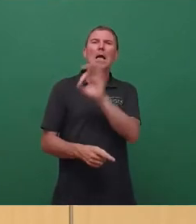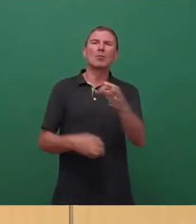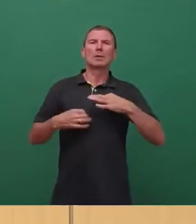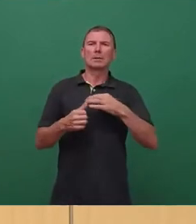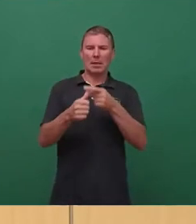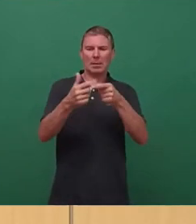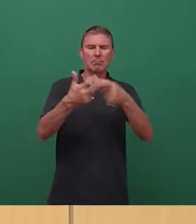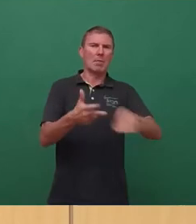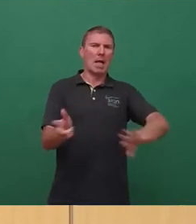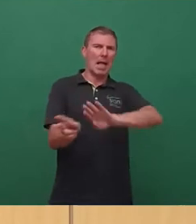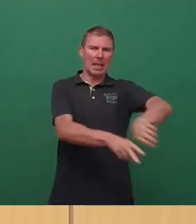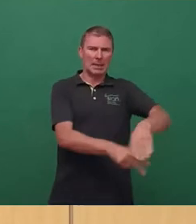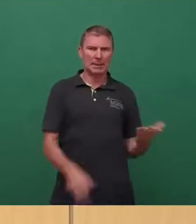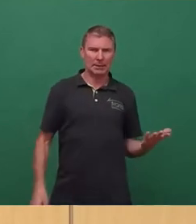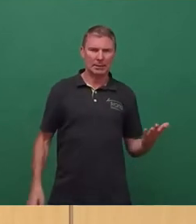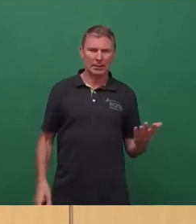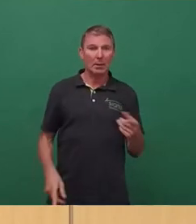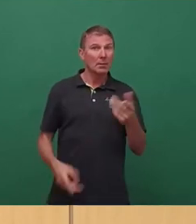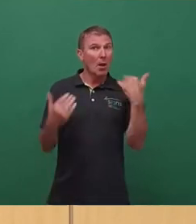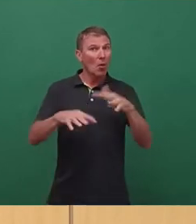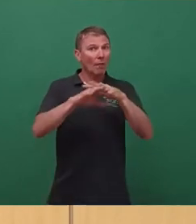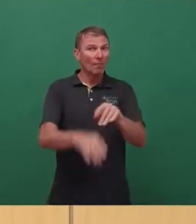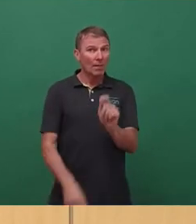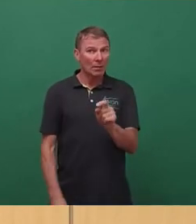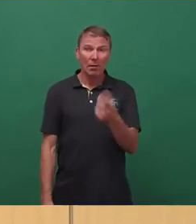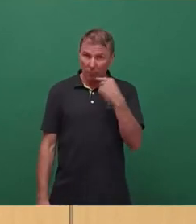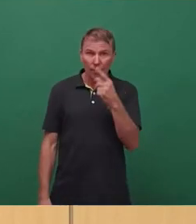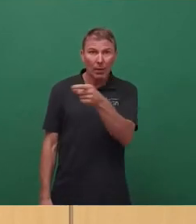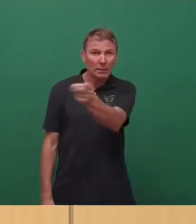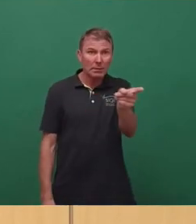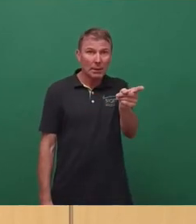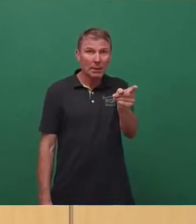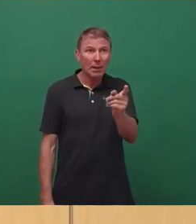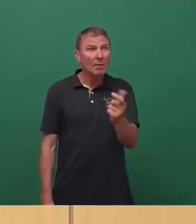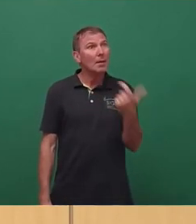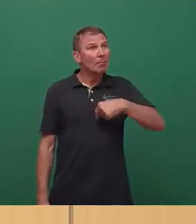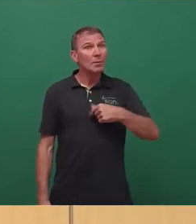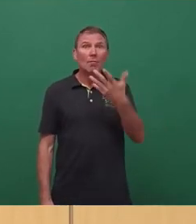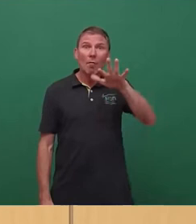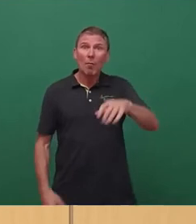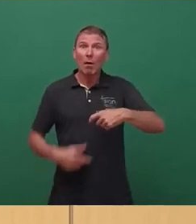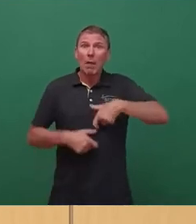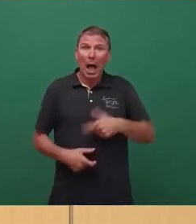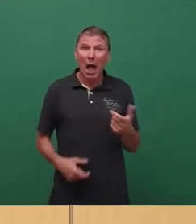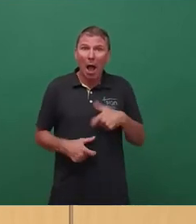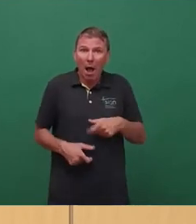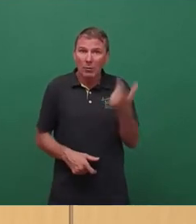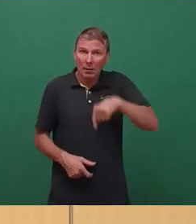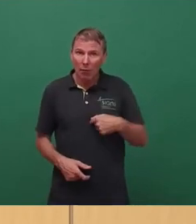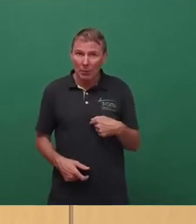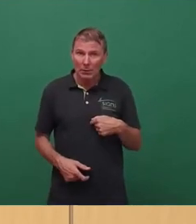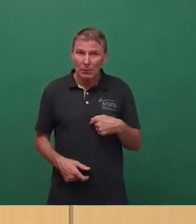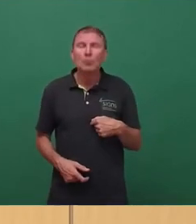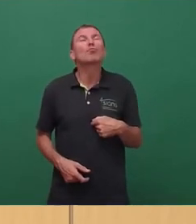gerade das mit dem Luftfiltern. Ich meine, wir werden sehen. Wenn man mich auslacht in fünf Monaten, dann kann ich nur... Dann wird über mich